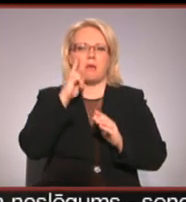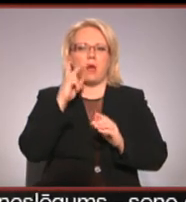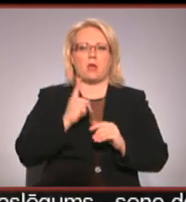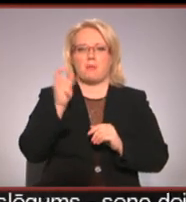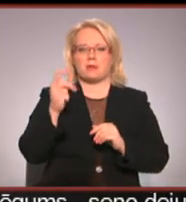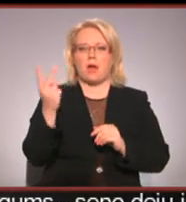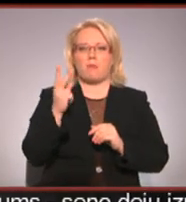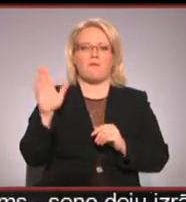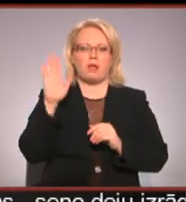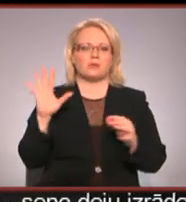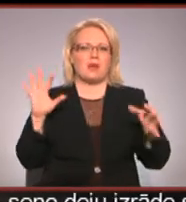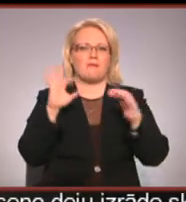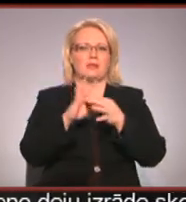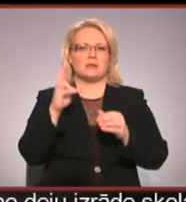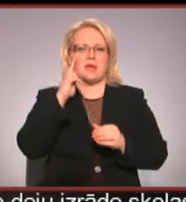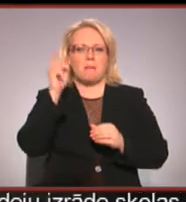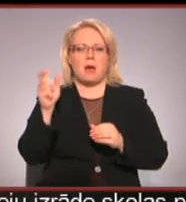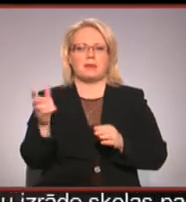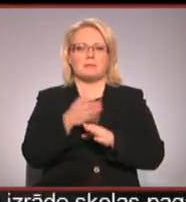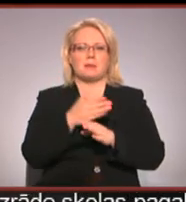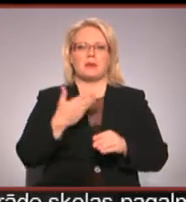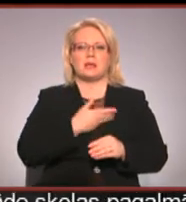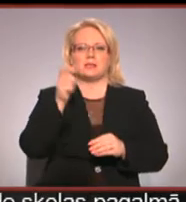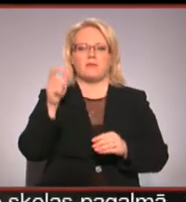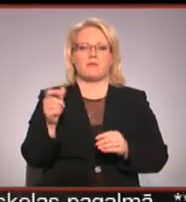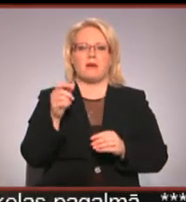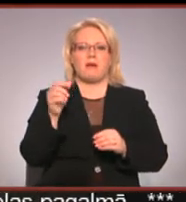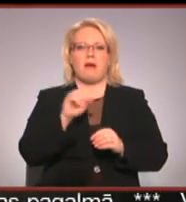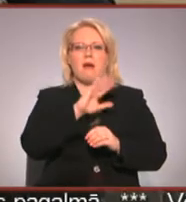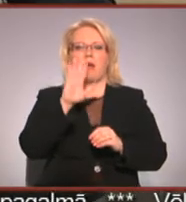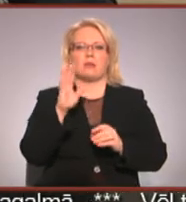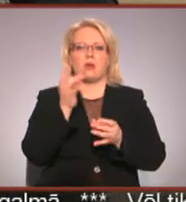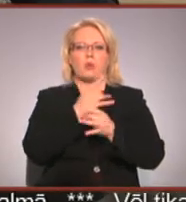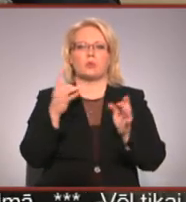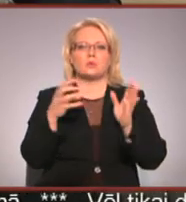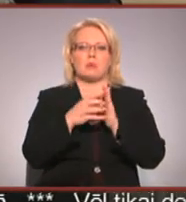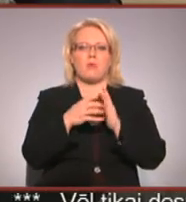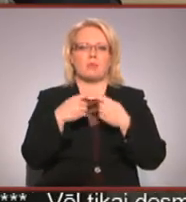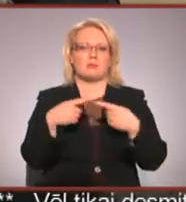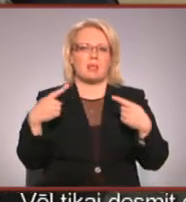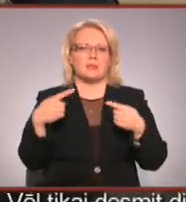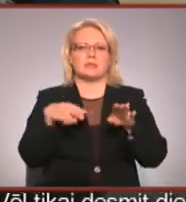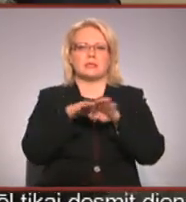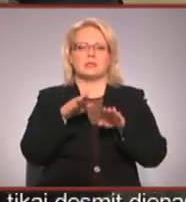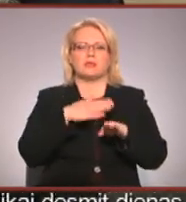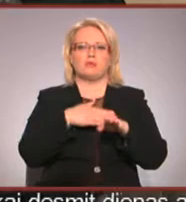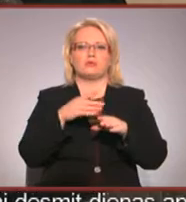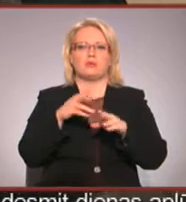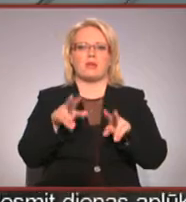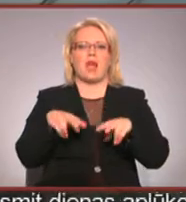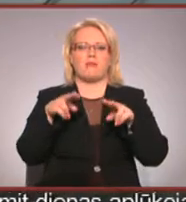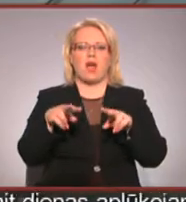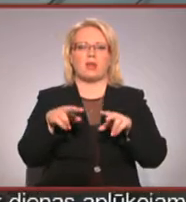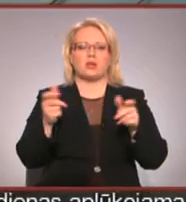mākslinieks ir saviedriskāts Japāns pirmiedzīvotāja Aina kultūras simbolikas elements, kurš ir ļoti līdzīgs arī mūsu lielvārdas jostas